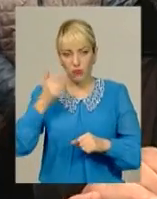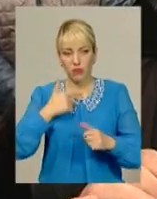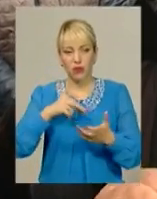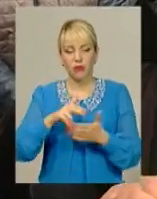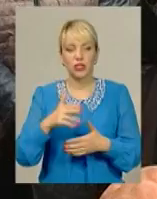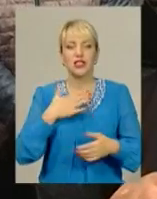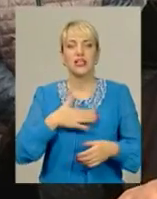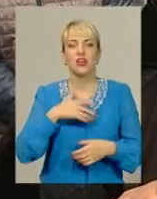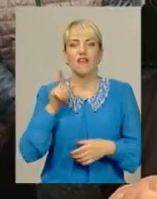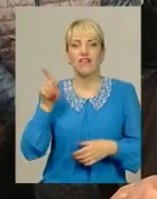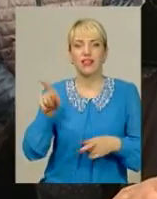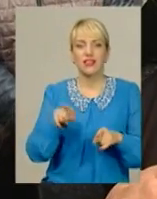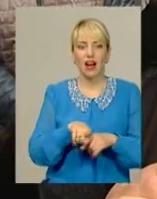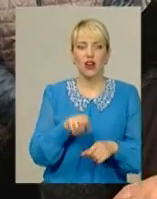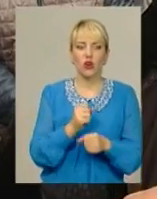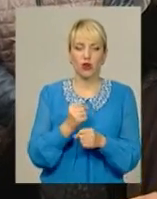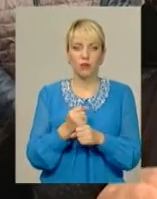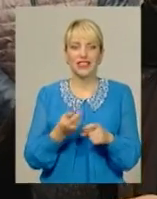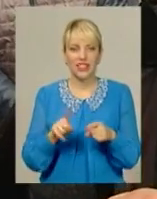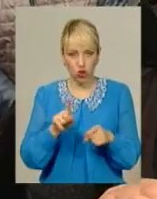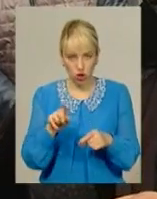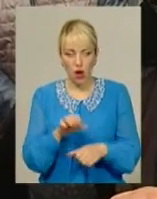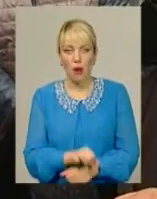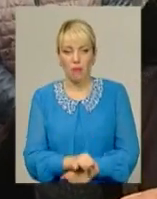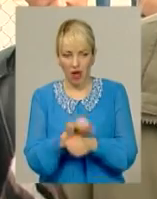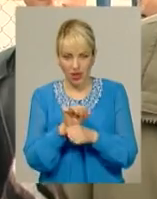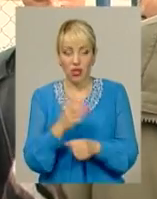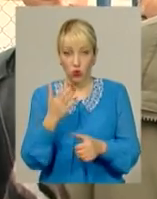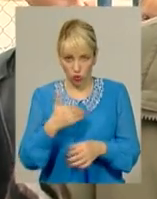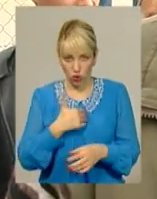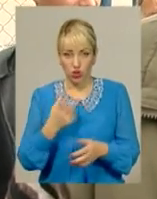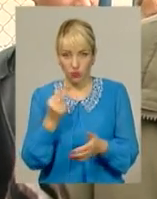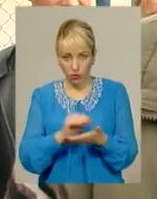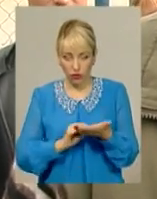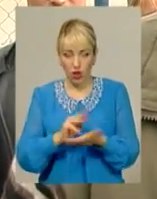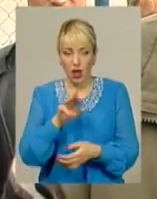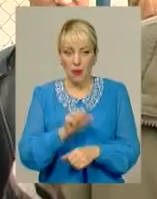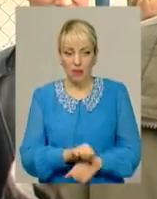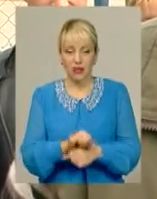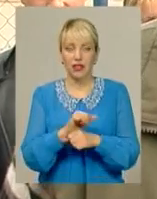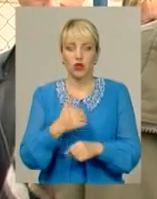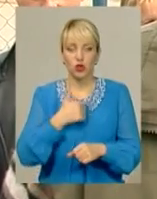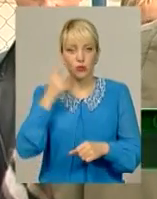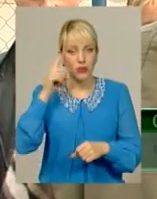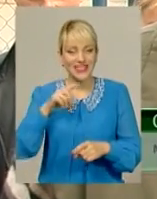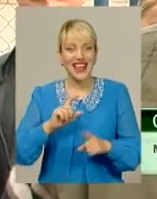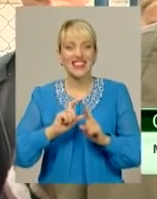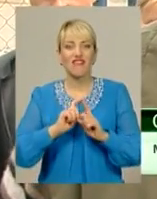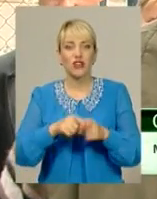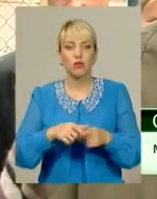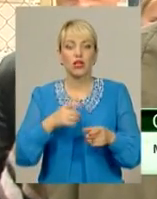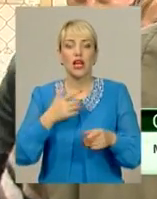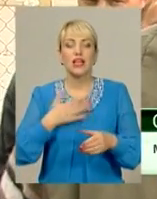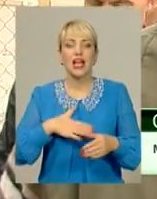все. Для чого він так робить? Це що, слідуючий Майдан? Хоче він такого, то будемо, ми йому таке зробимо. Ми хочемо знати відповіще на одне питання. Для чого і для кого